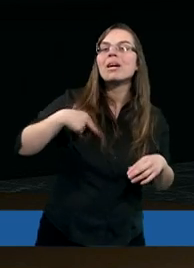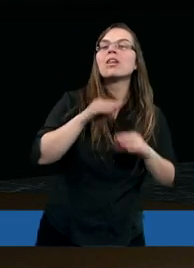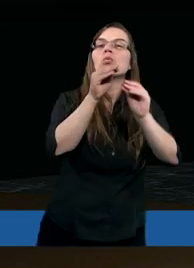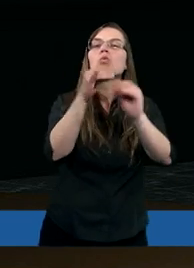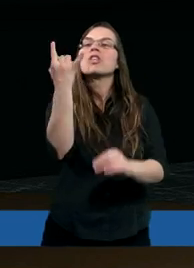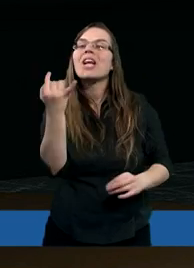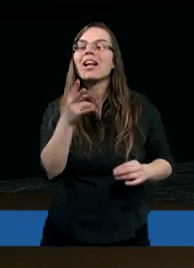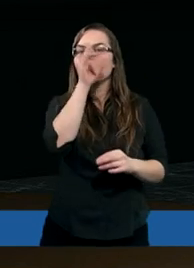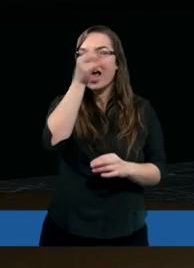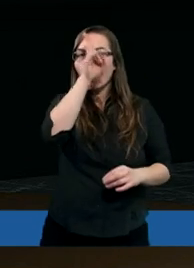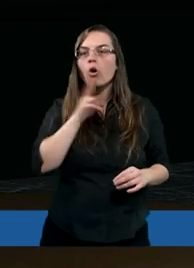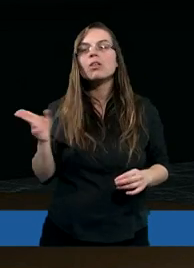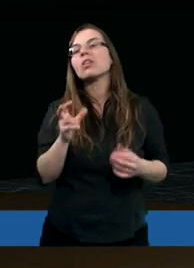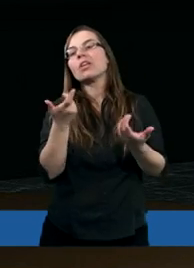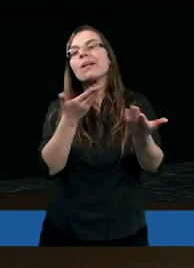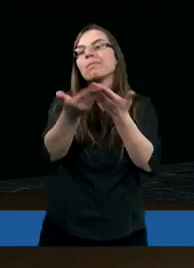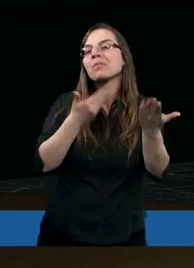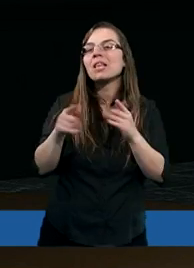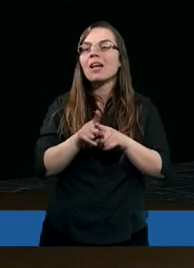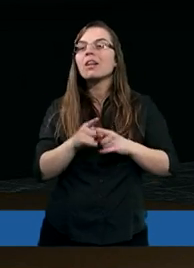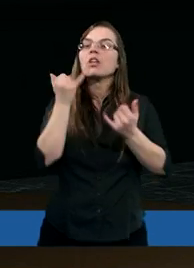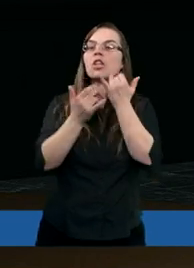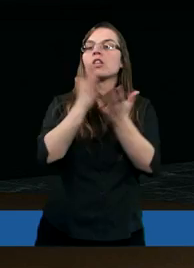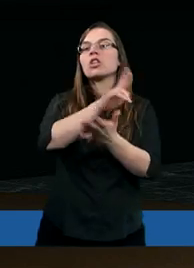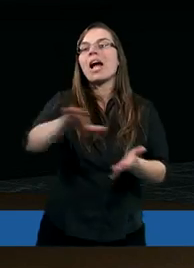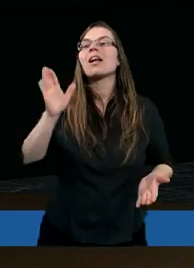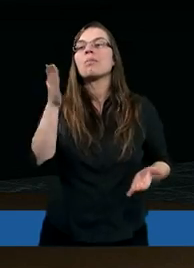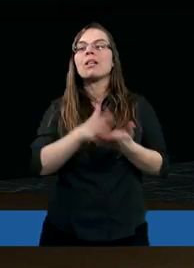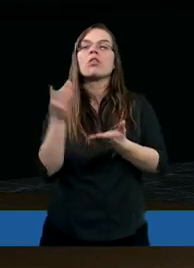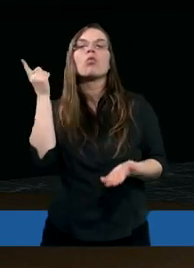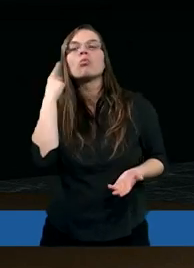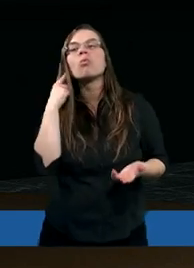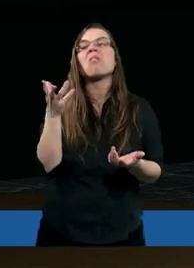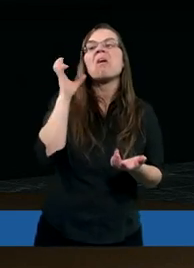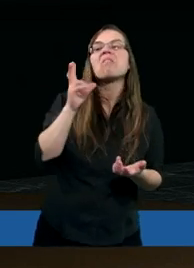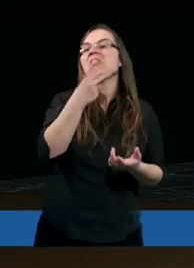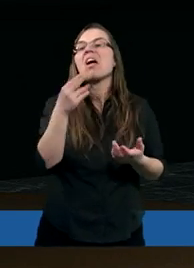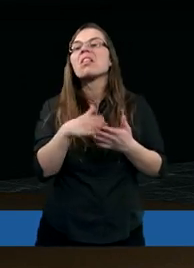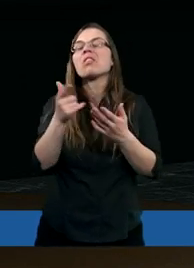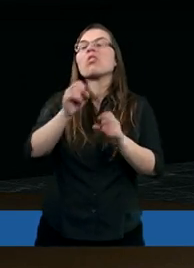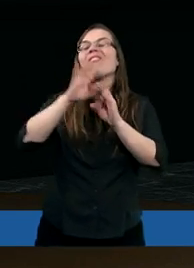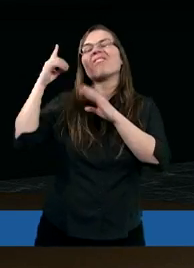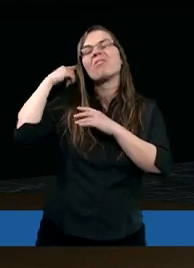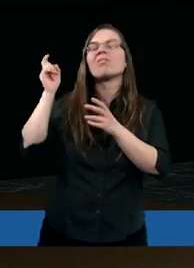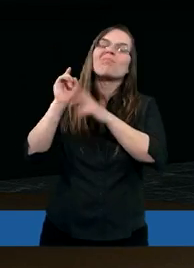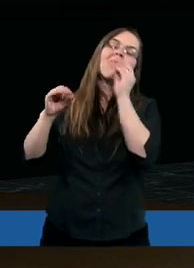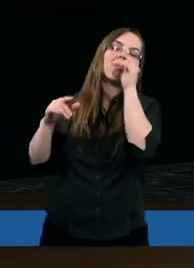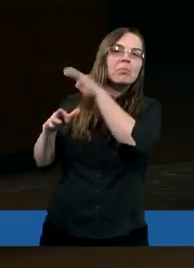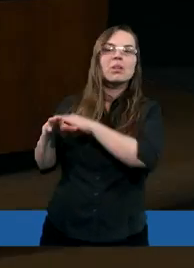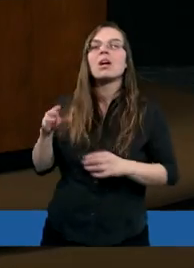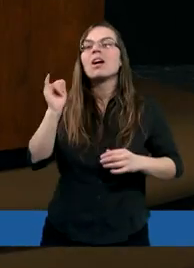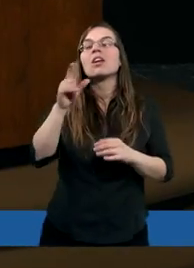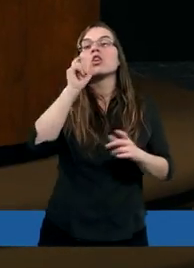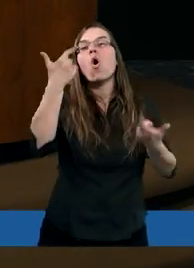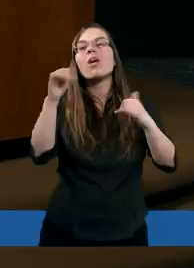mówiąc tylko? No nie, no bo dzieci, jeżeli będą tylko słyszeć, to równie dobrze to wyrzucą ze swoich myśli. A szczególnie, gdy